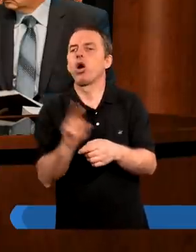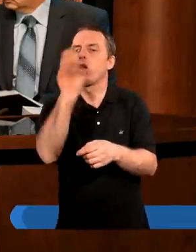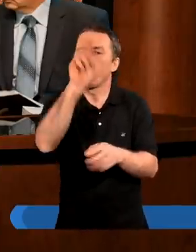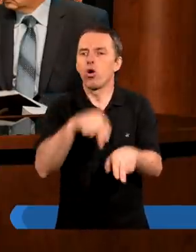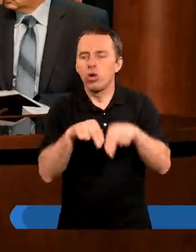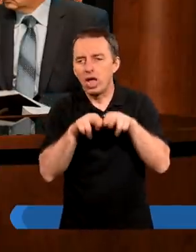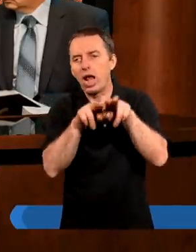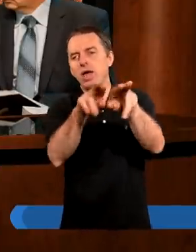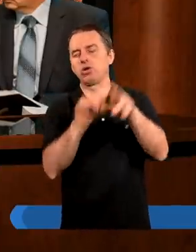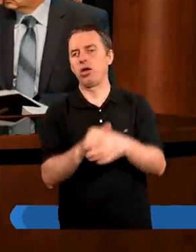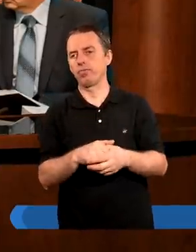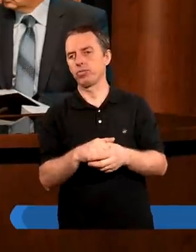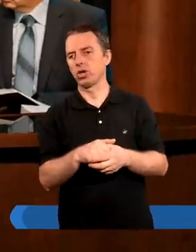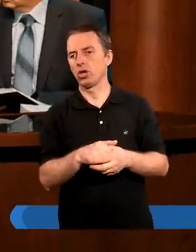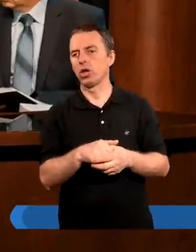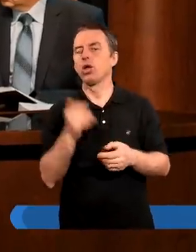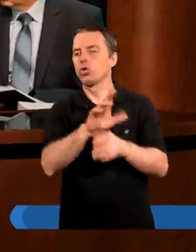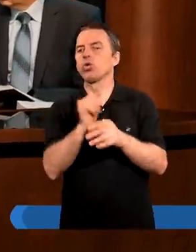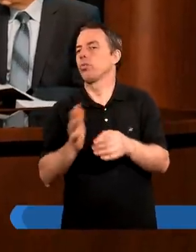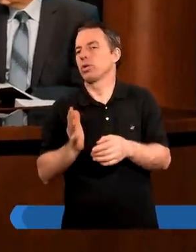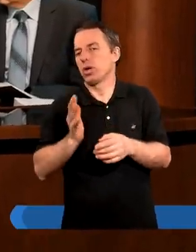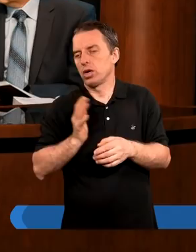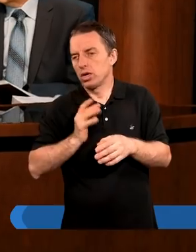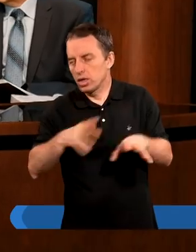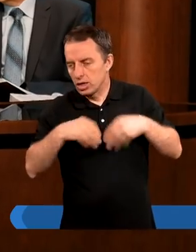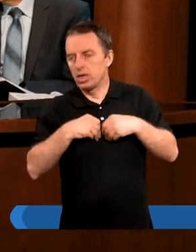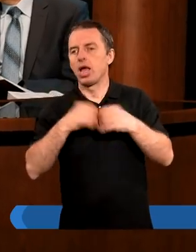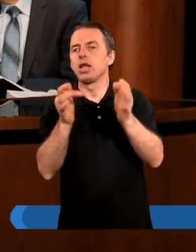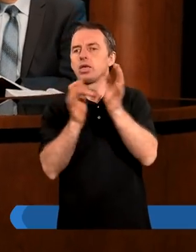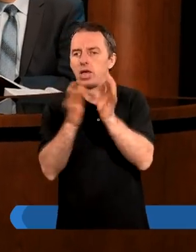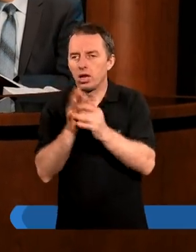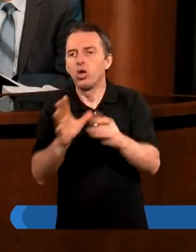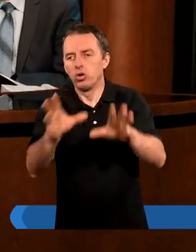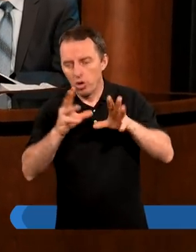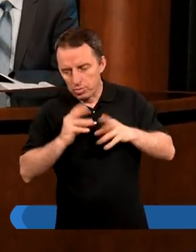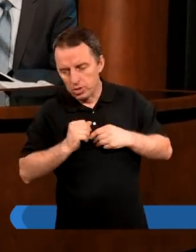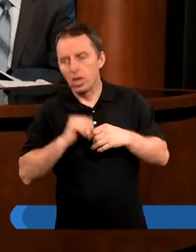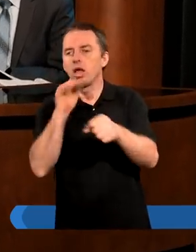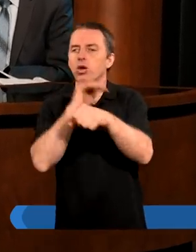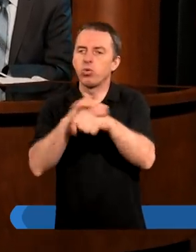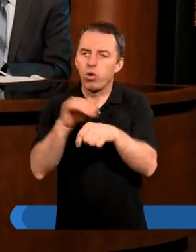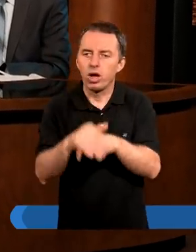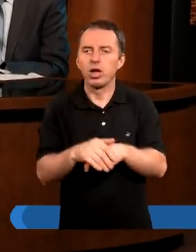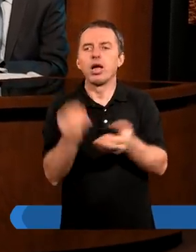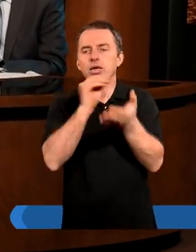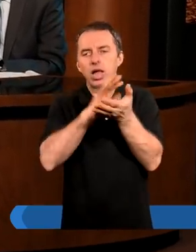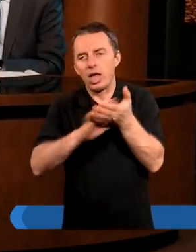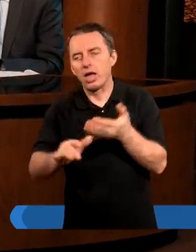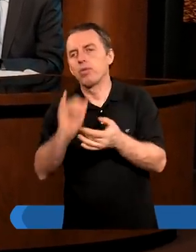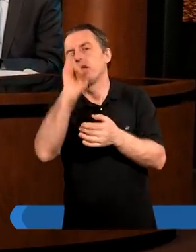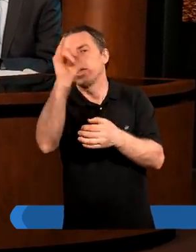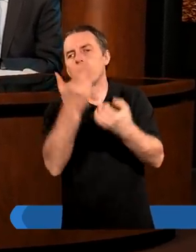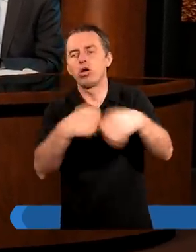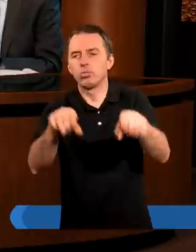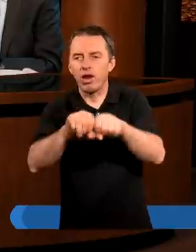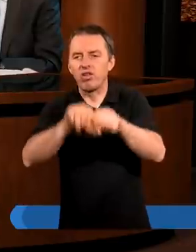kogo należał. Czy myśmy przyjęli Jezusa Chrystusa? Czy przyjęliśmy z łaski za darmo Jego